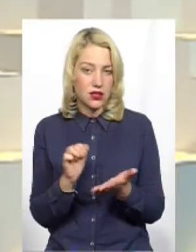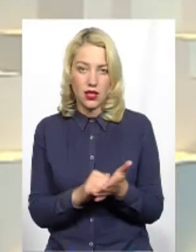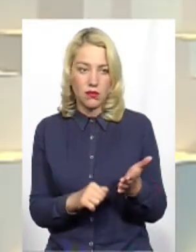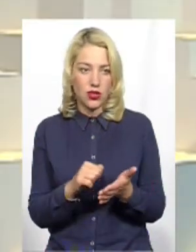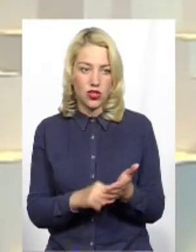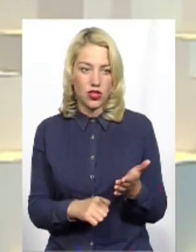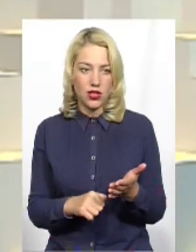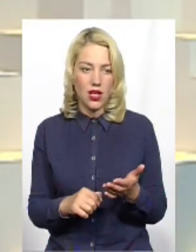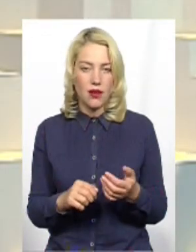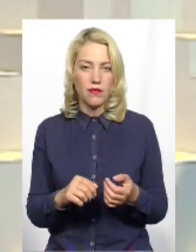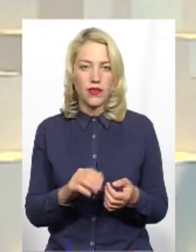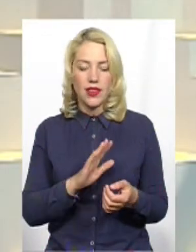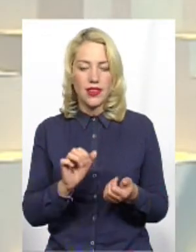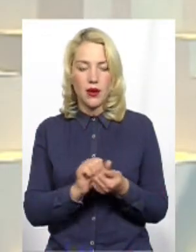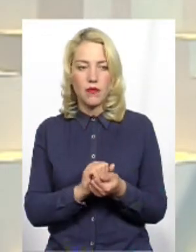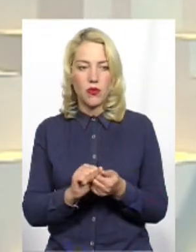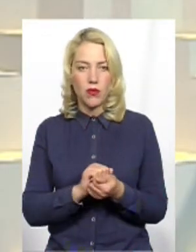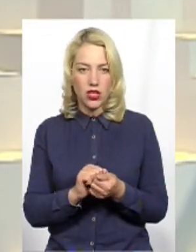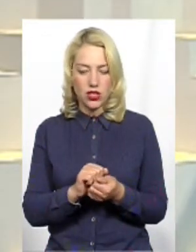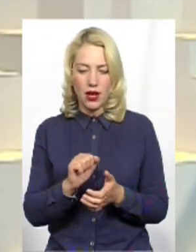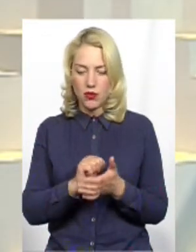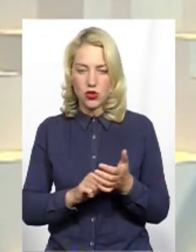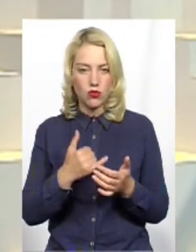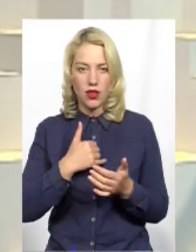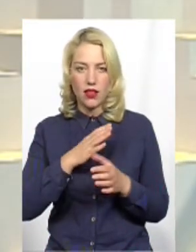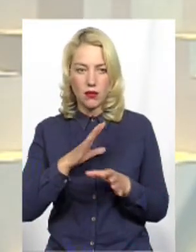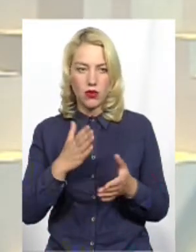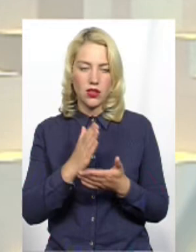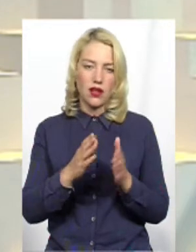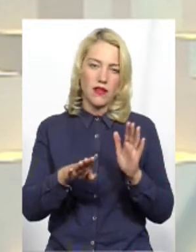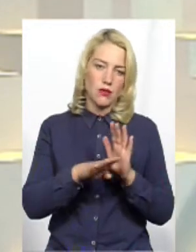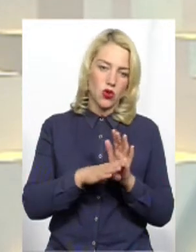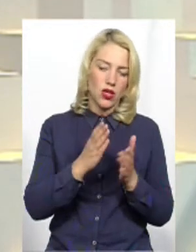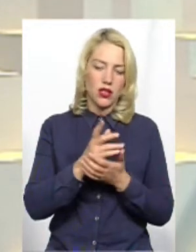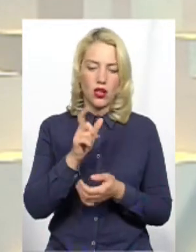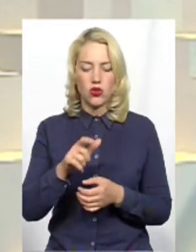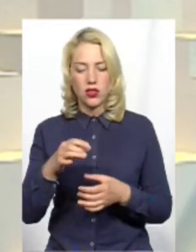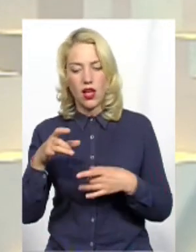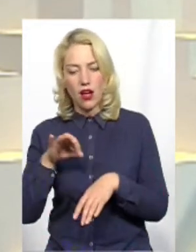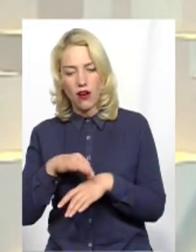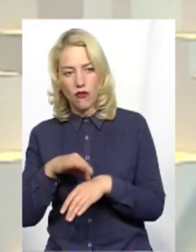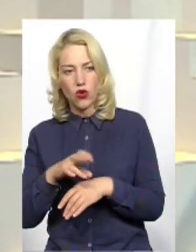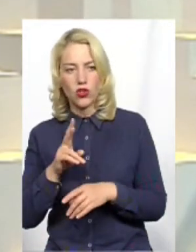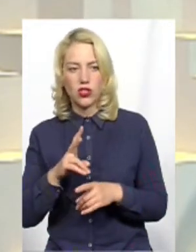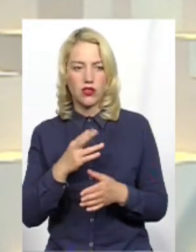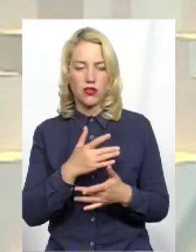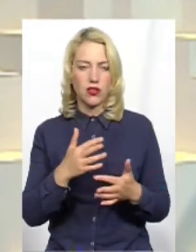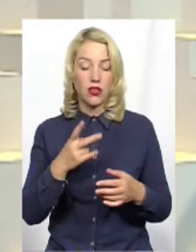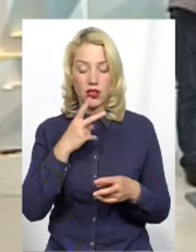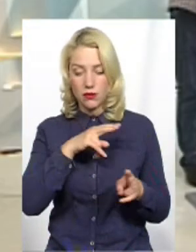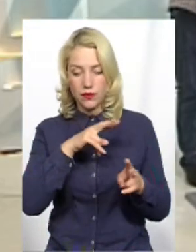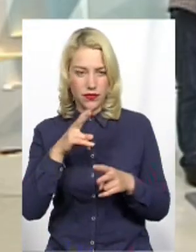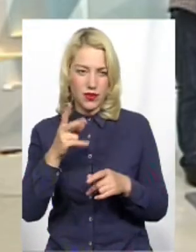неповажних причин У мене не було, є відпуски, є людина хворіє, яку там хто моніторив? У